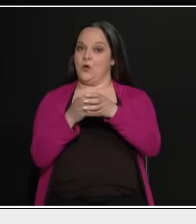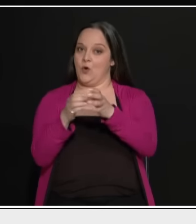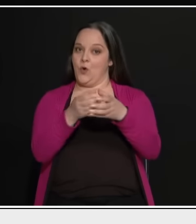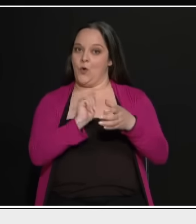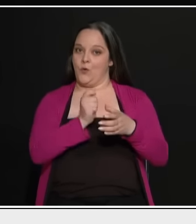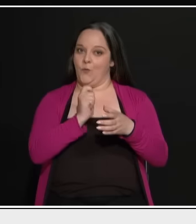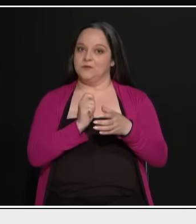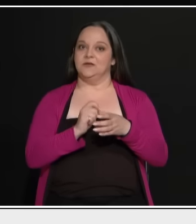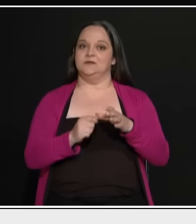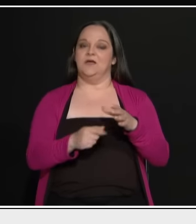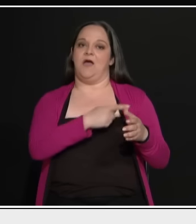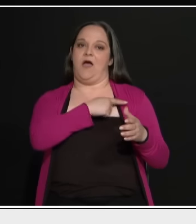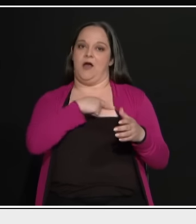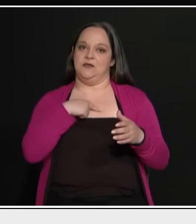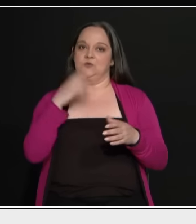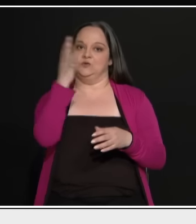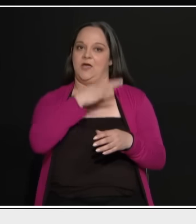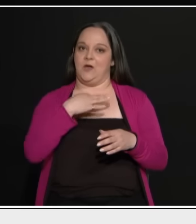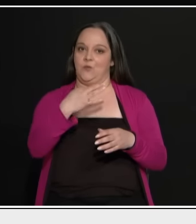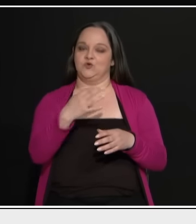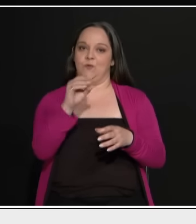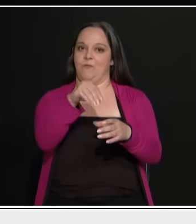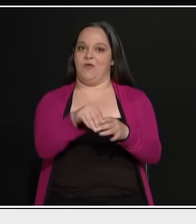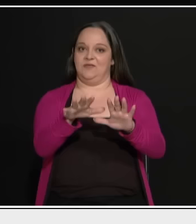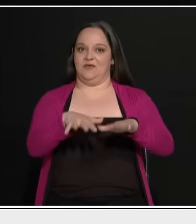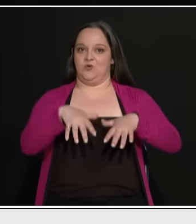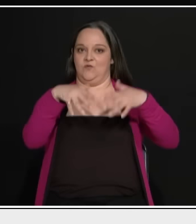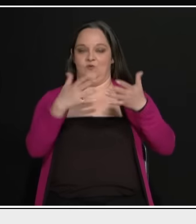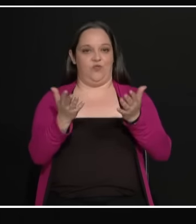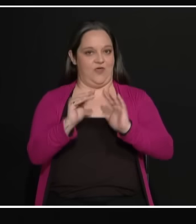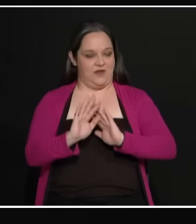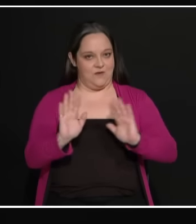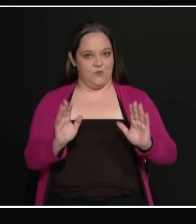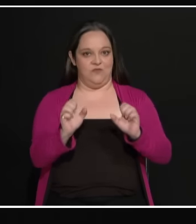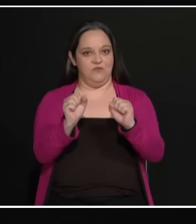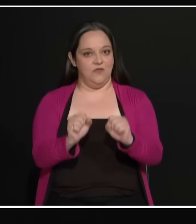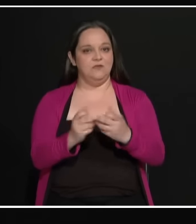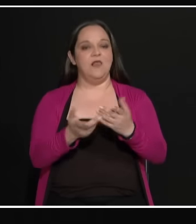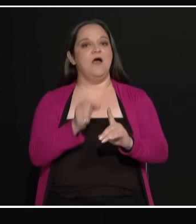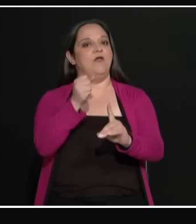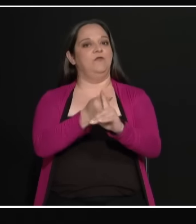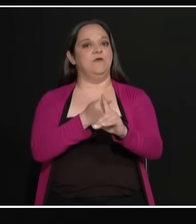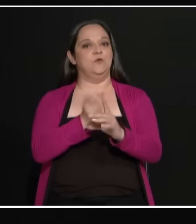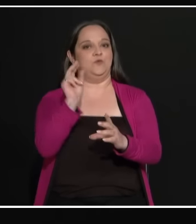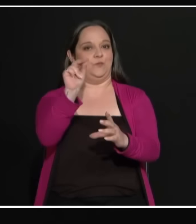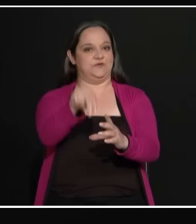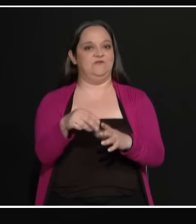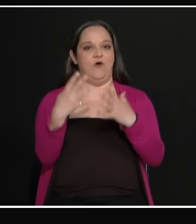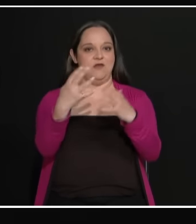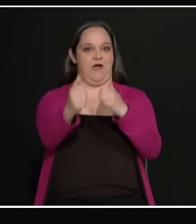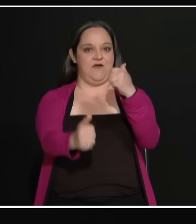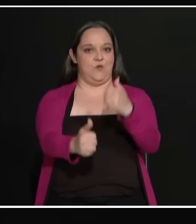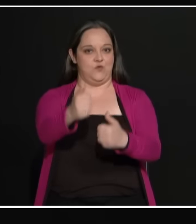εκπροσώπους κομμάτων που δεν εκπροσωπούνται στο Ελληνικό Κοινοβούλιο ούτε στην Ευρωβουλή. Διεκδικούν όμως την δική σας ψήφο στις 9 του